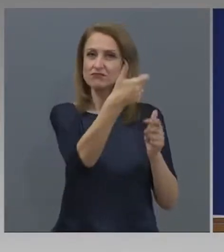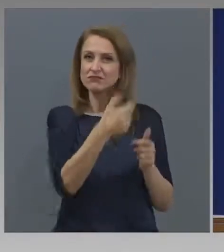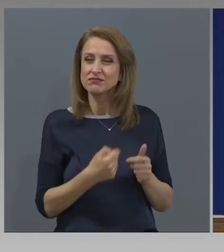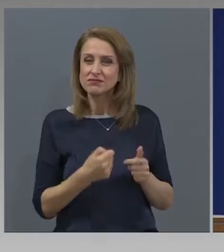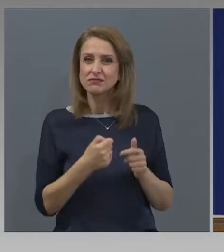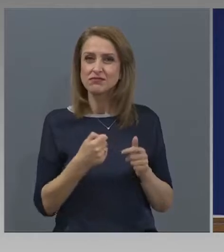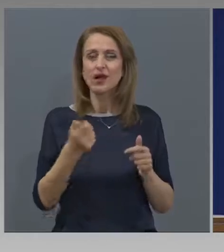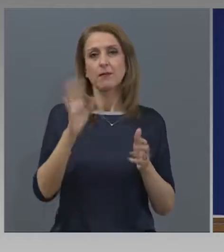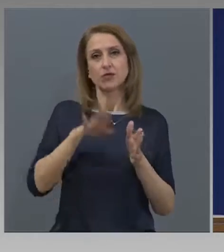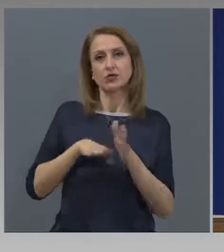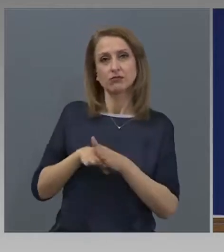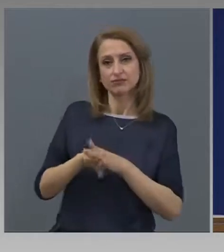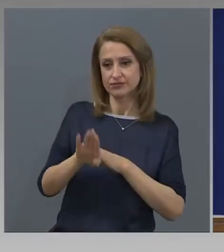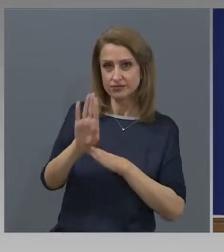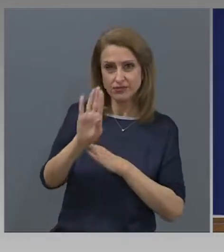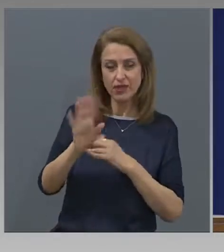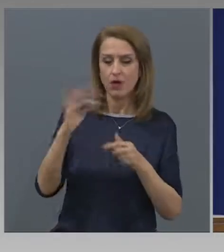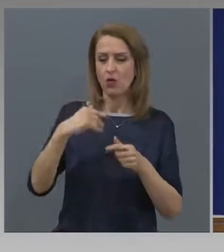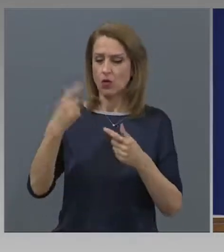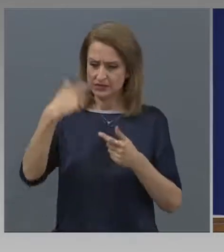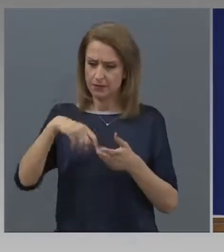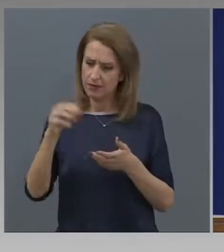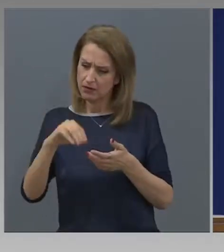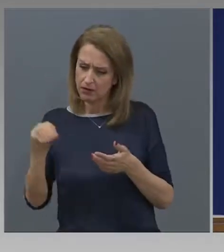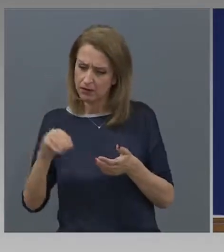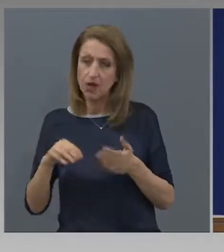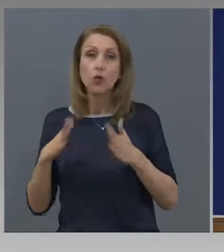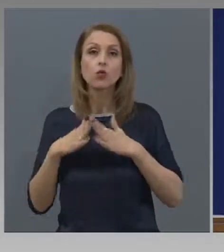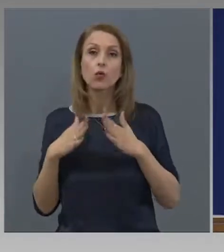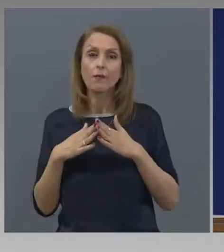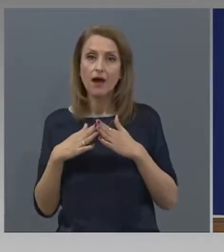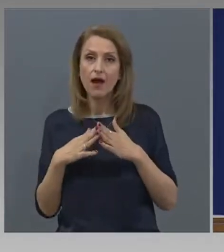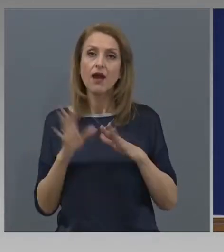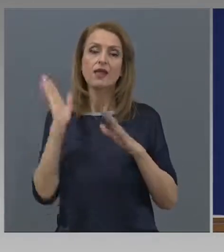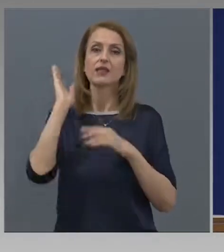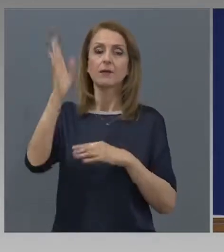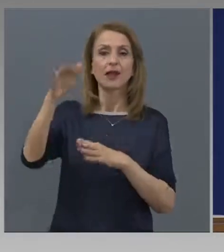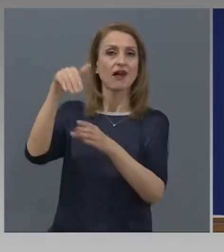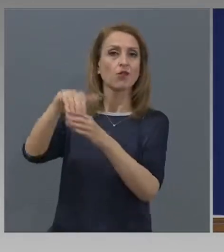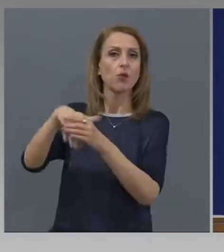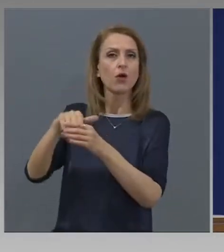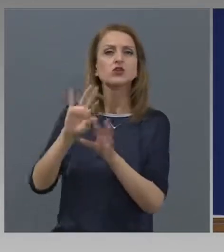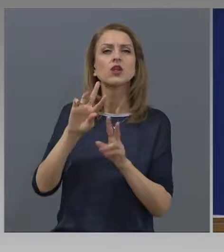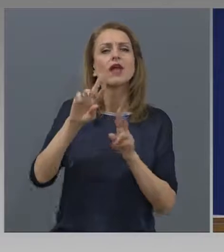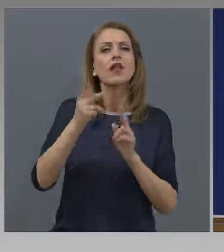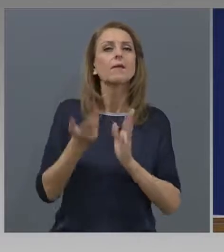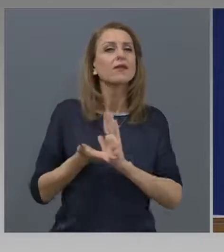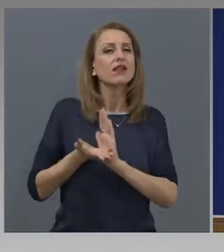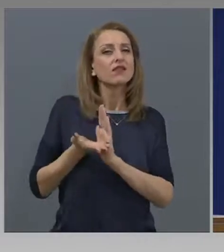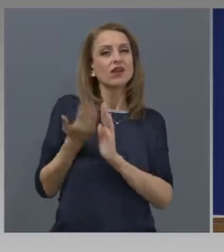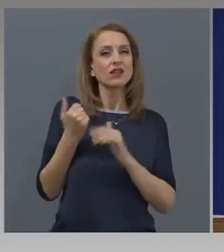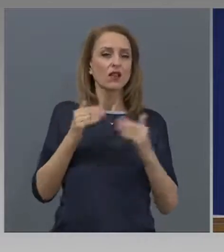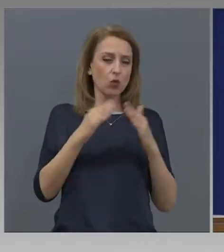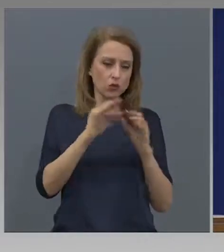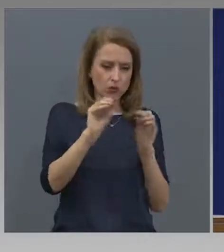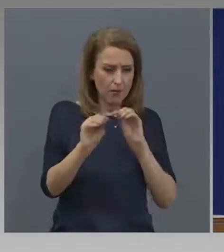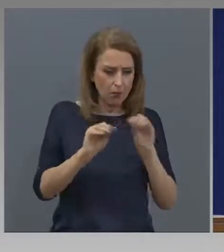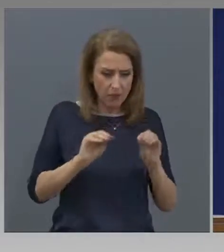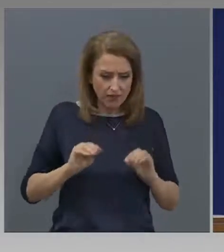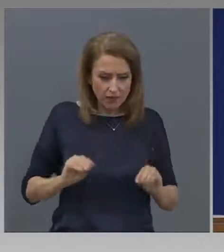заятостта, съответно попълнени предварително или с тях директно да се отида на място, или да